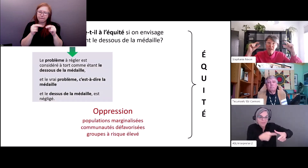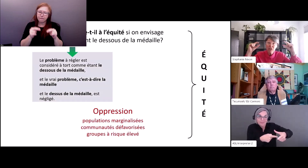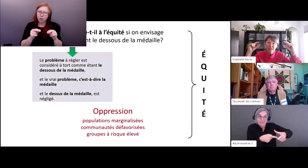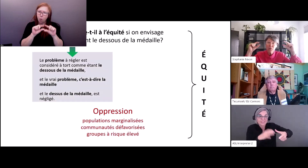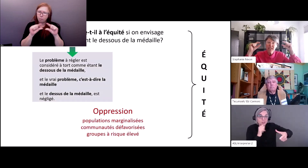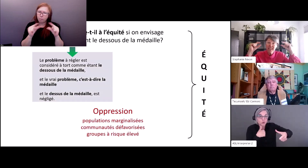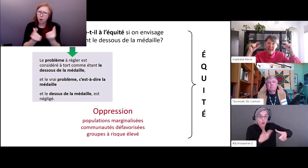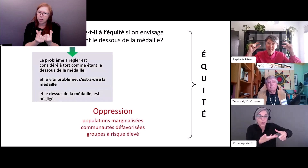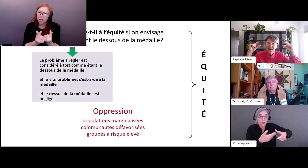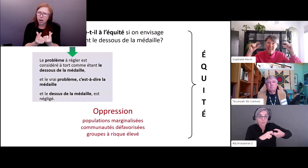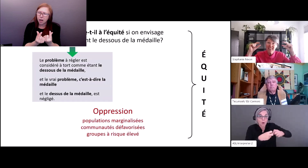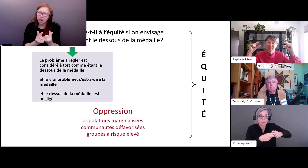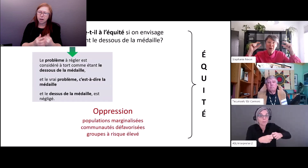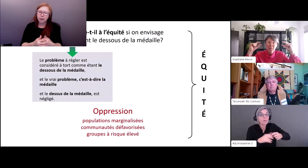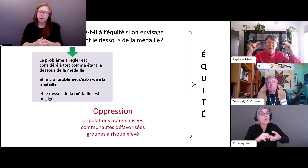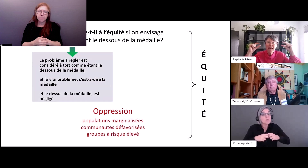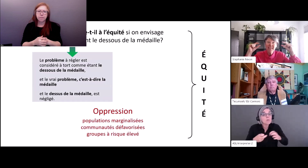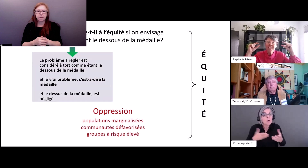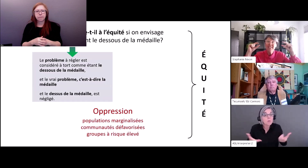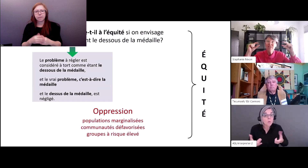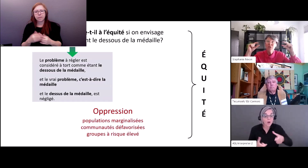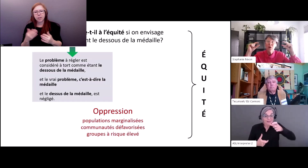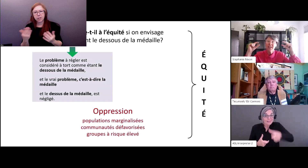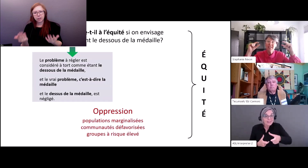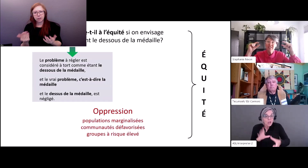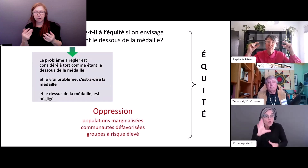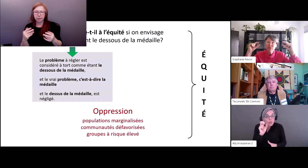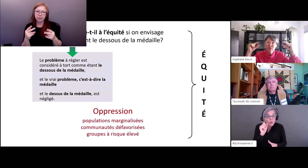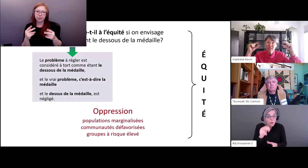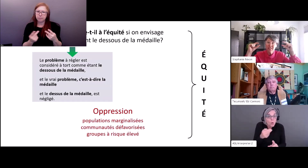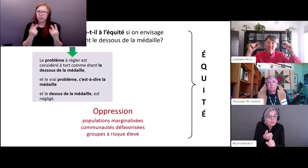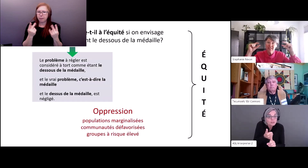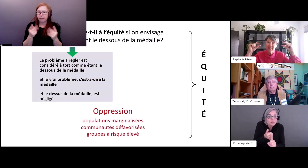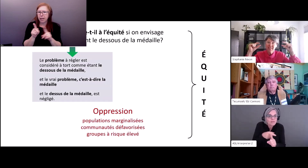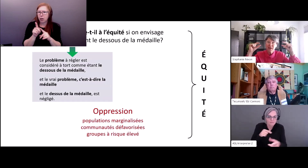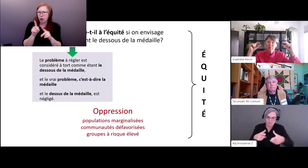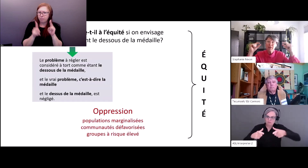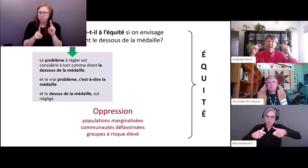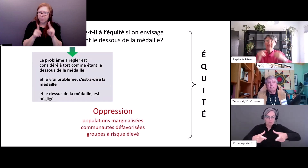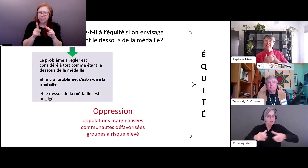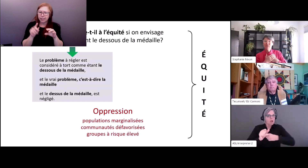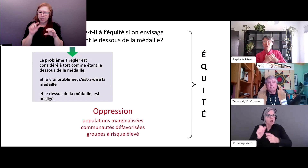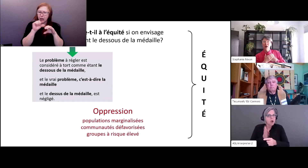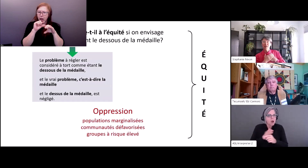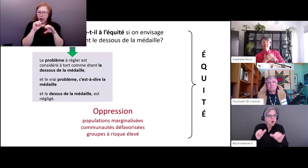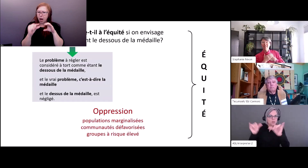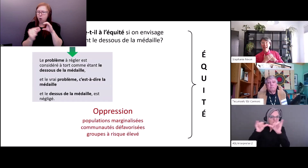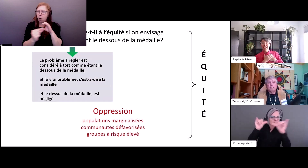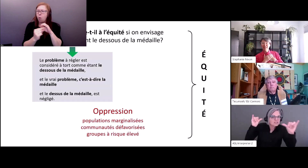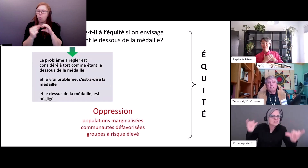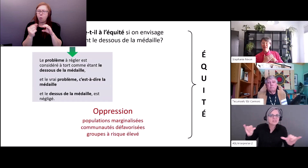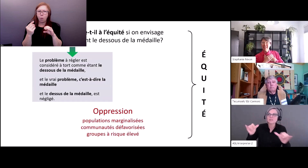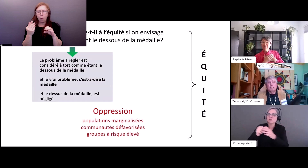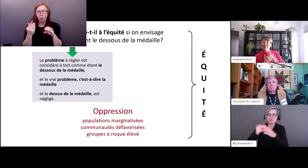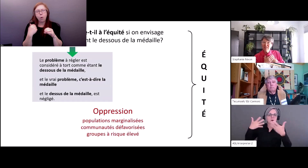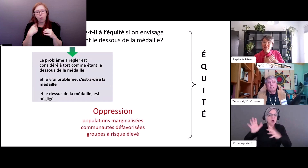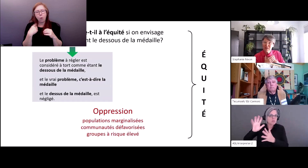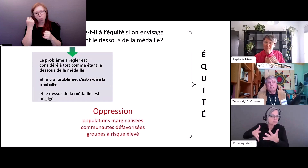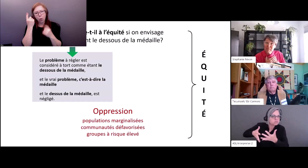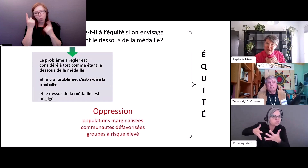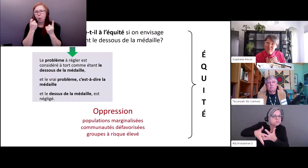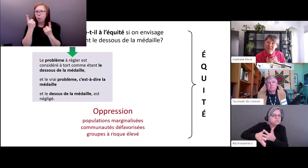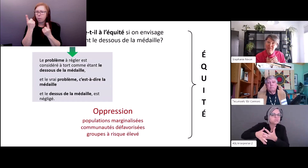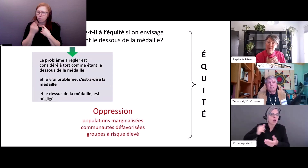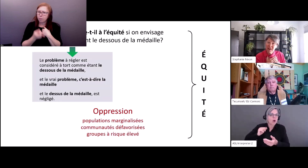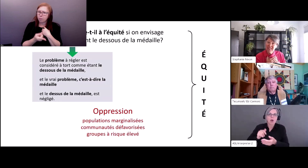c'est les systèmes d'oppression qu'on a héritées dont on a héritées qui font partie de nos institutions qui font partie de